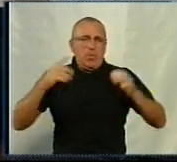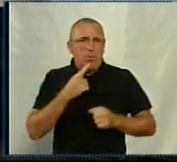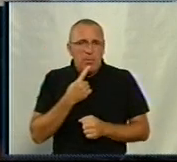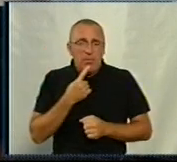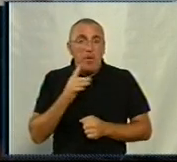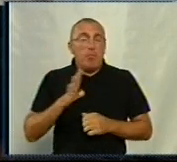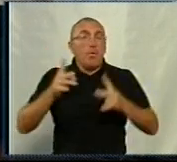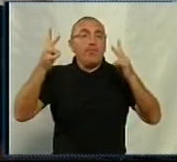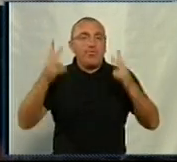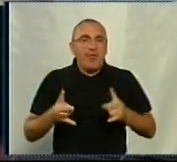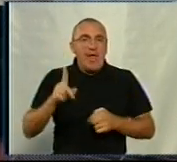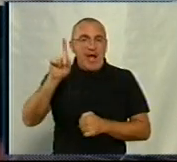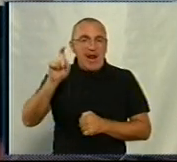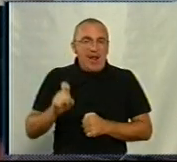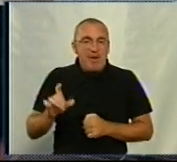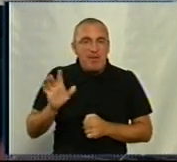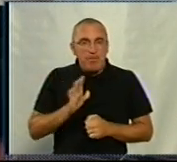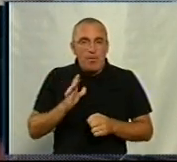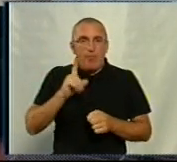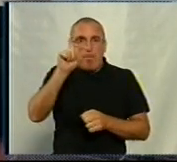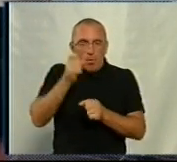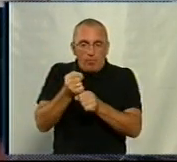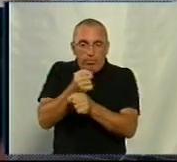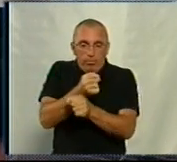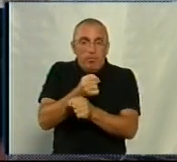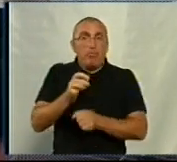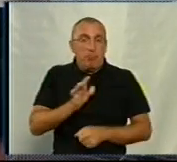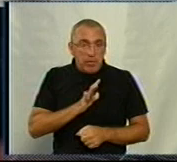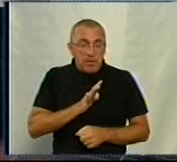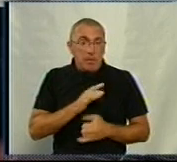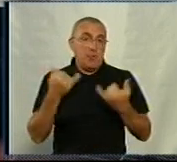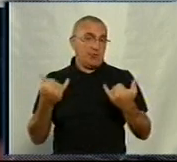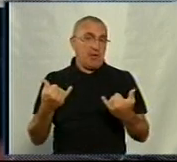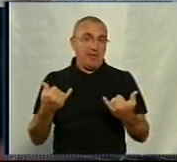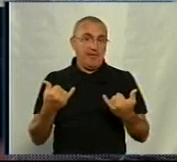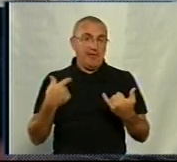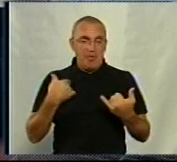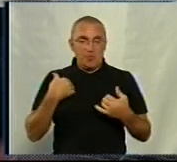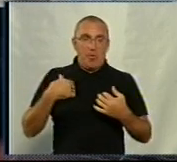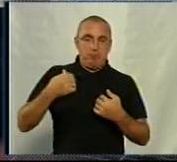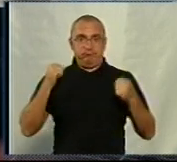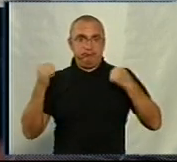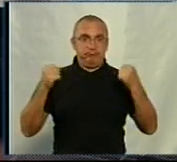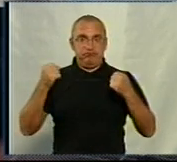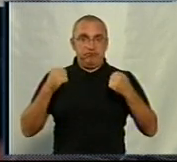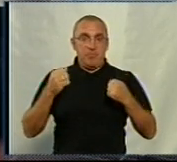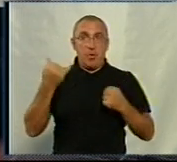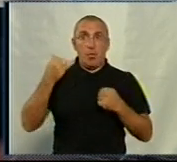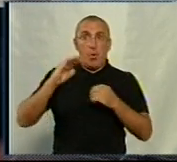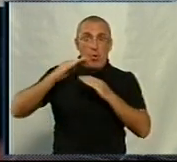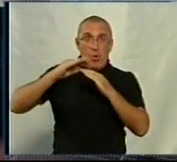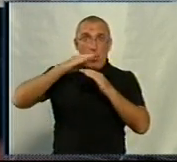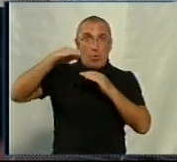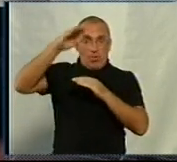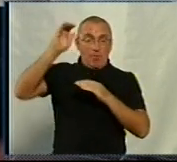іще в мене була травма хребта, в мене були здвинуті позвонки. Зараз я трошки розробляюся. На цю доску піду,